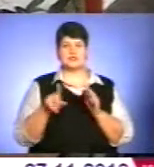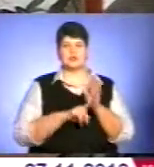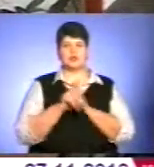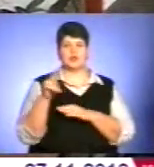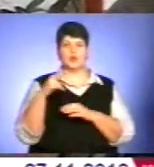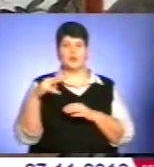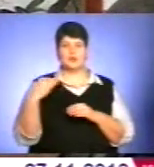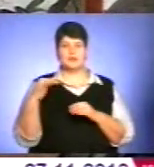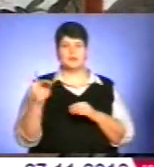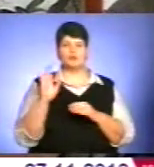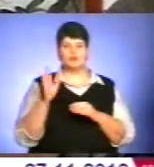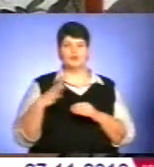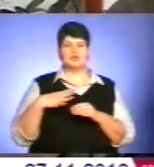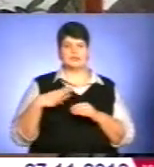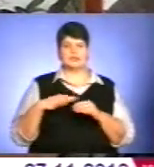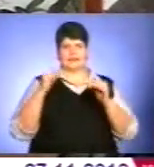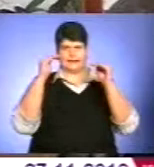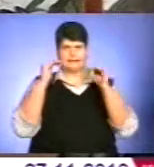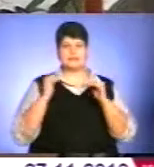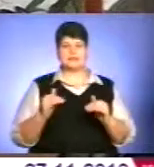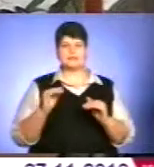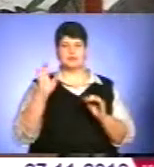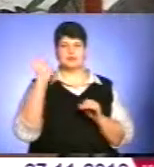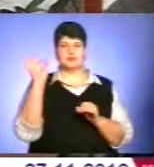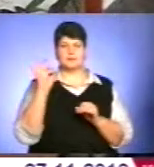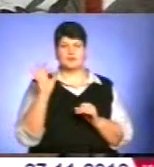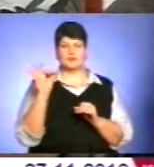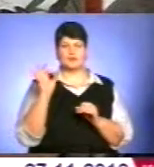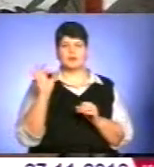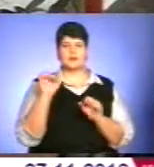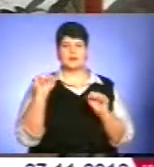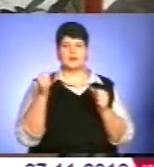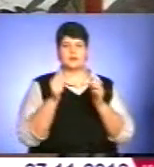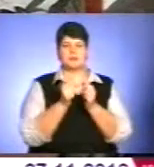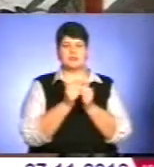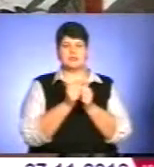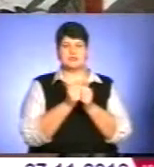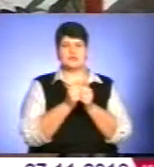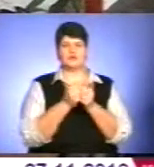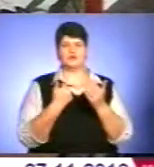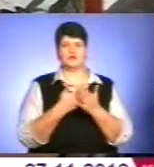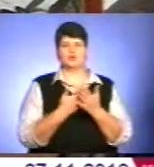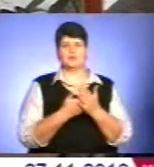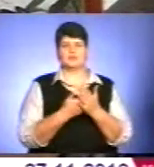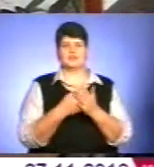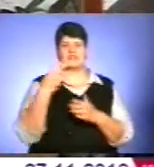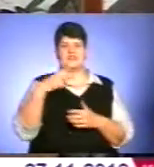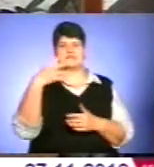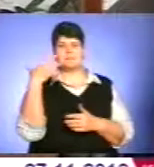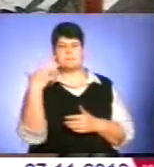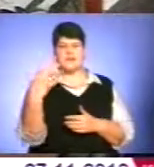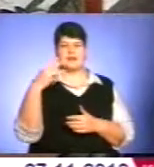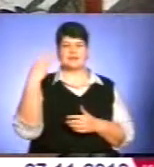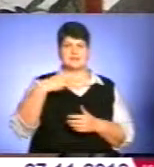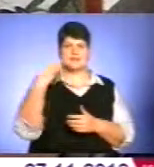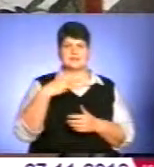будуть спостерігатися достатньо низькі температурні показники, наближені до, можливо, 25, навіть